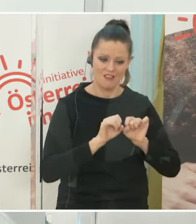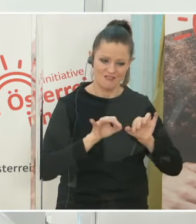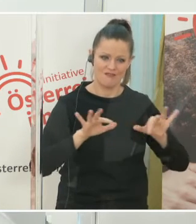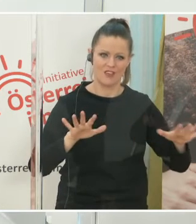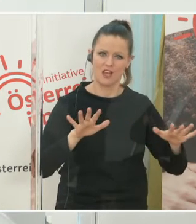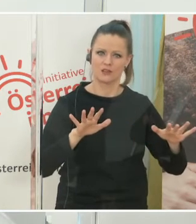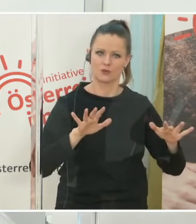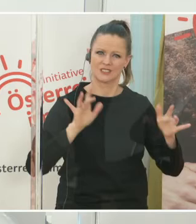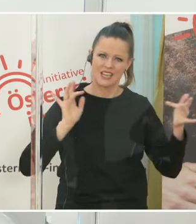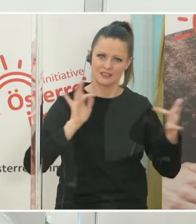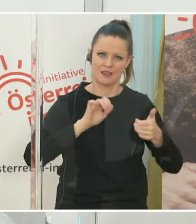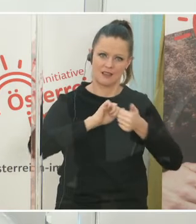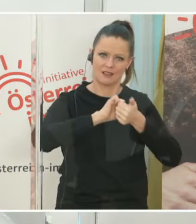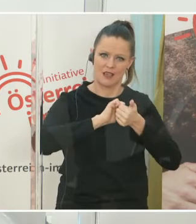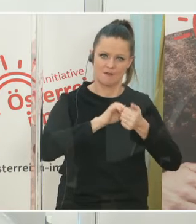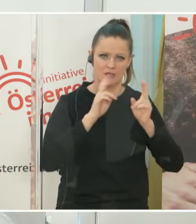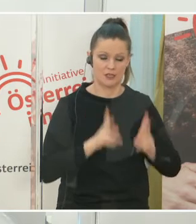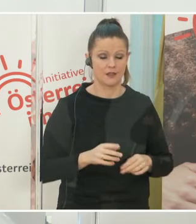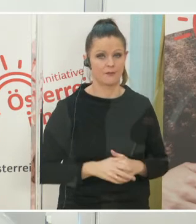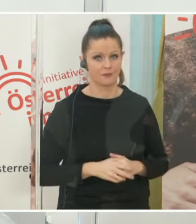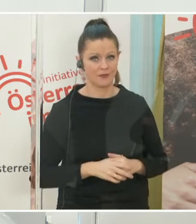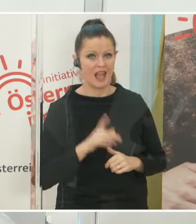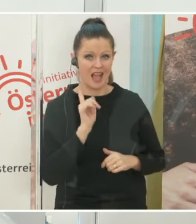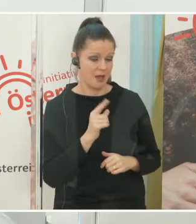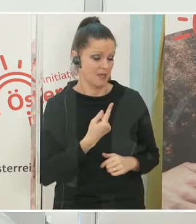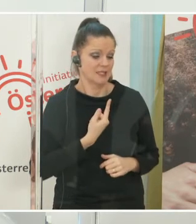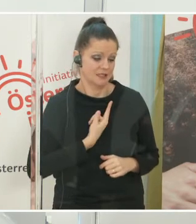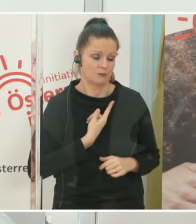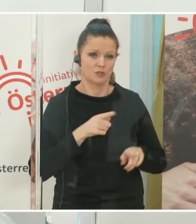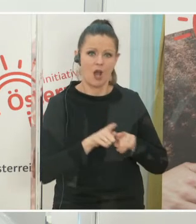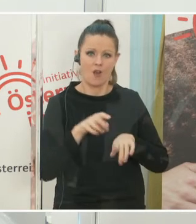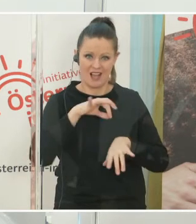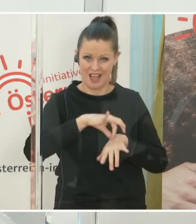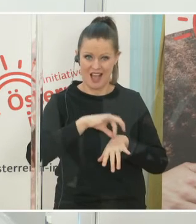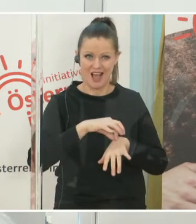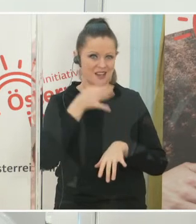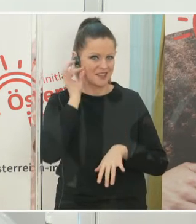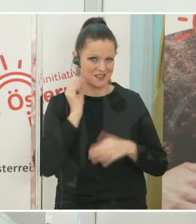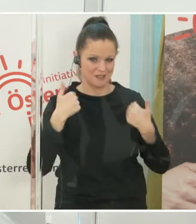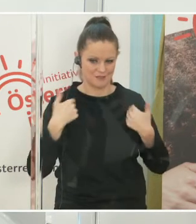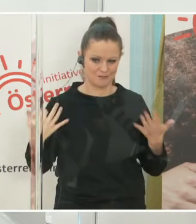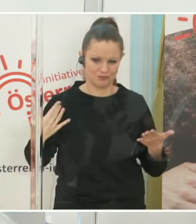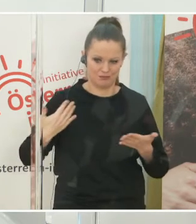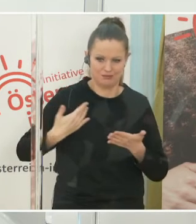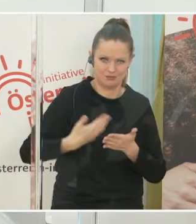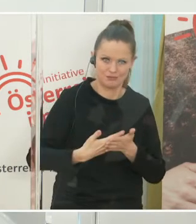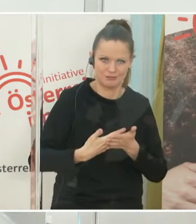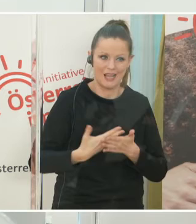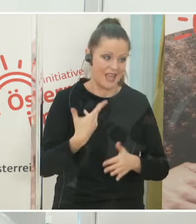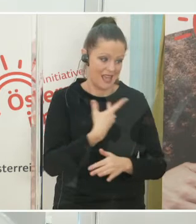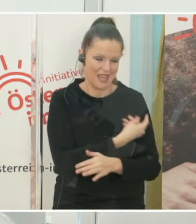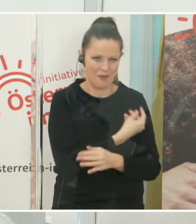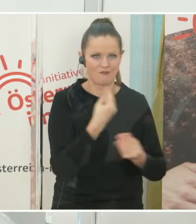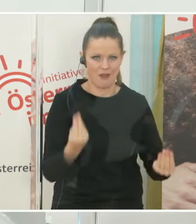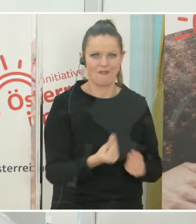die Stirn zu bieten. Ich weiß aber auch als Ärztin, ich arbeite seit vielen Jahren im Impfwesen